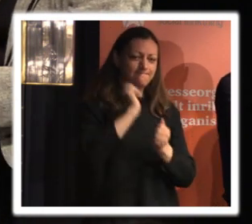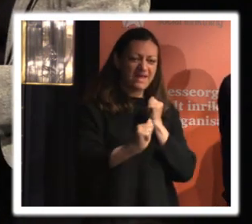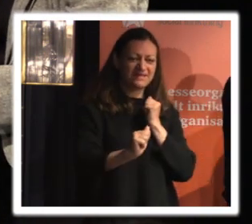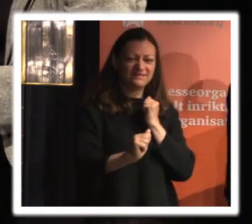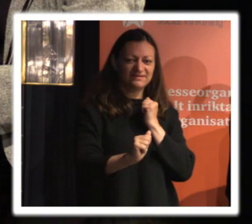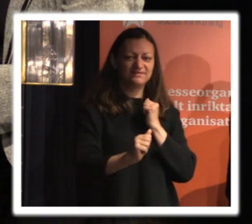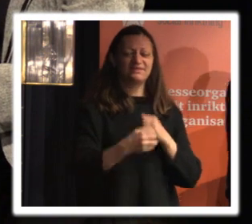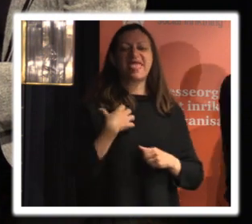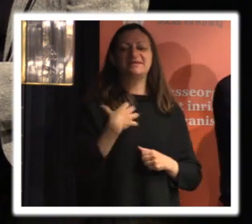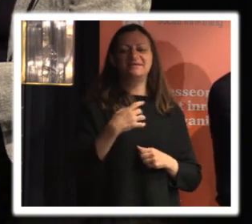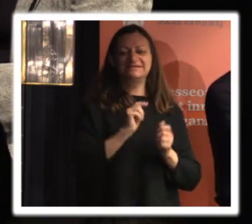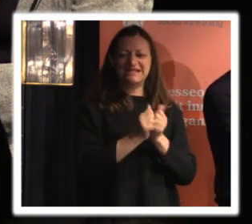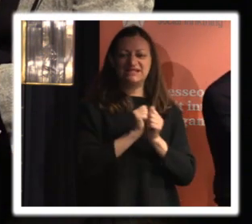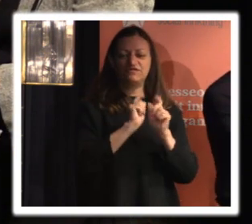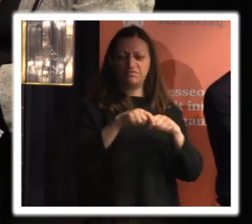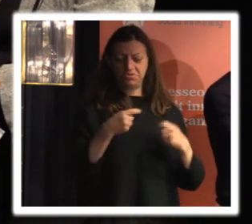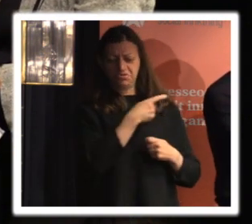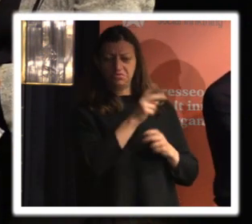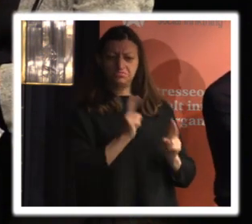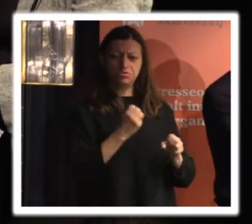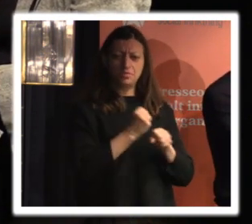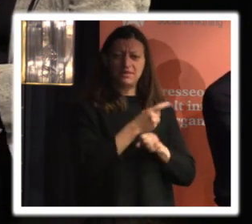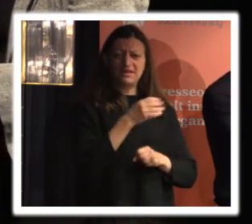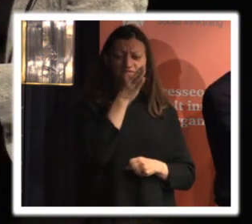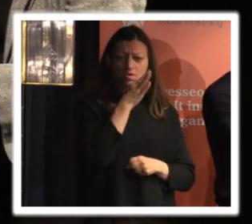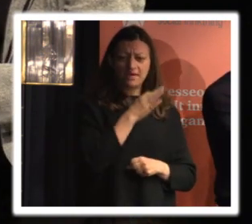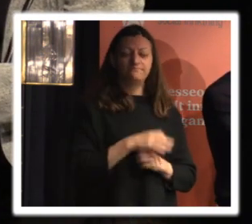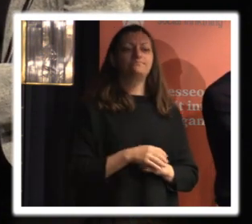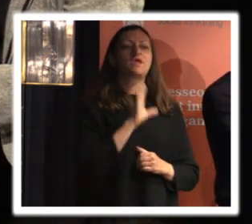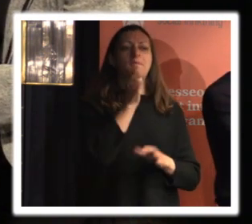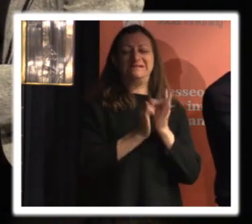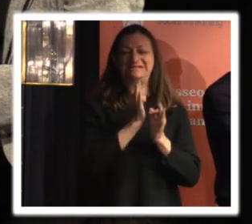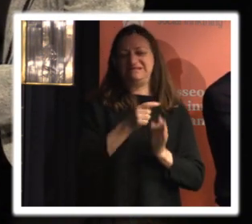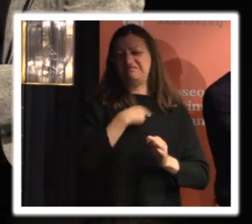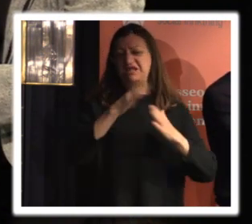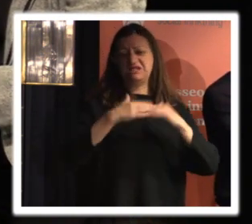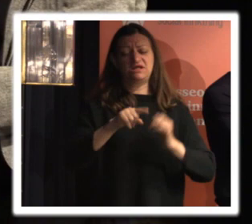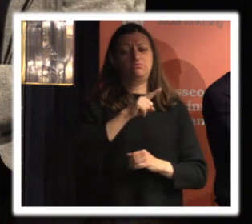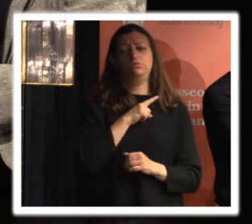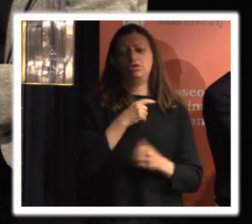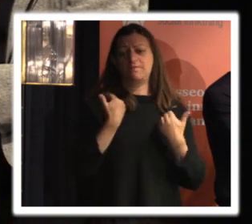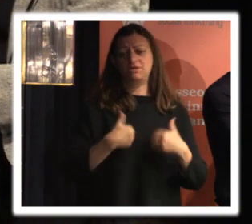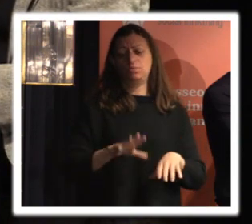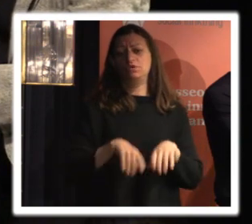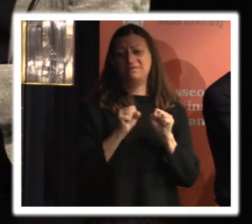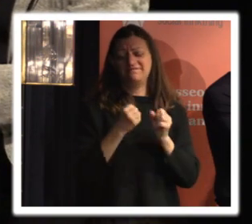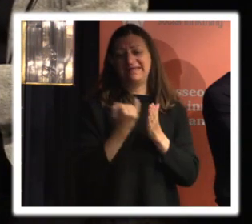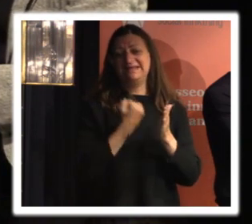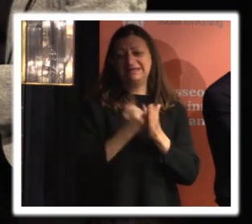Läksidrottsförbundet du har också jobbat med frågan Ja vi hanterar ju ganska mycket personuppgifter inom